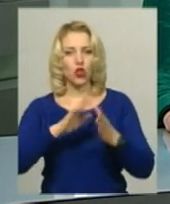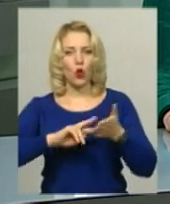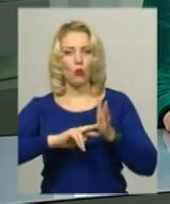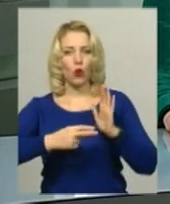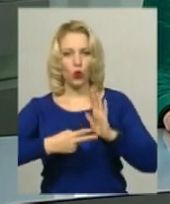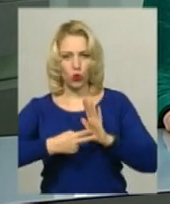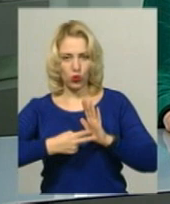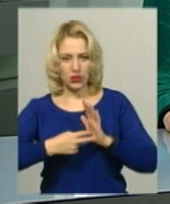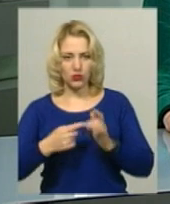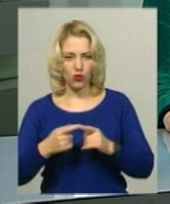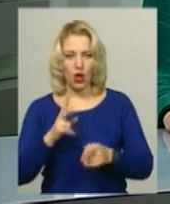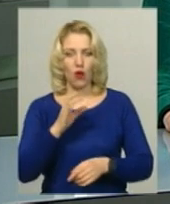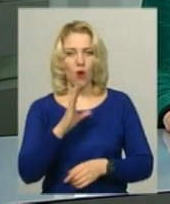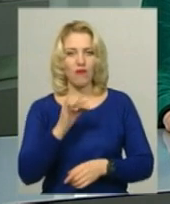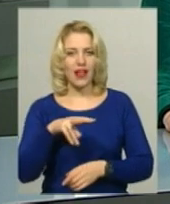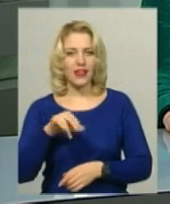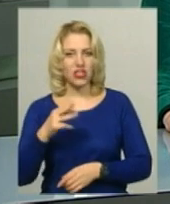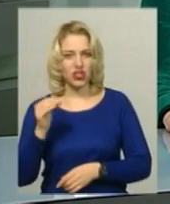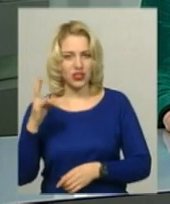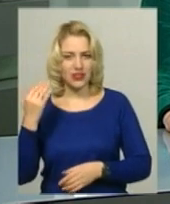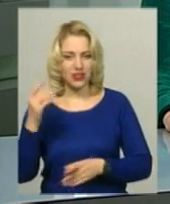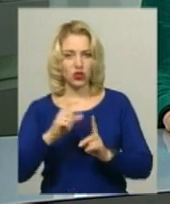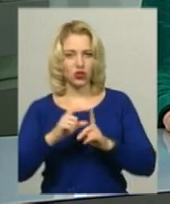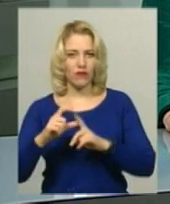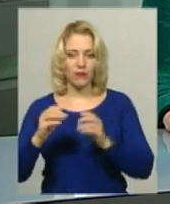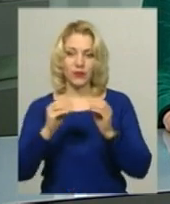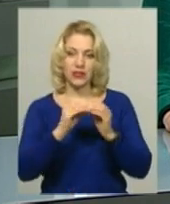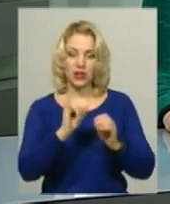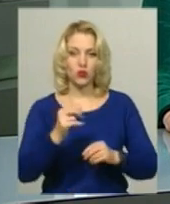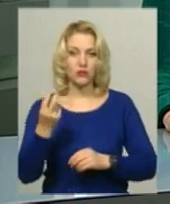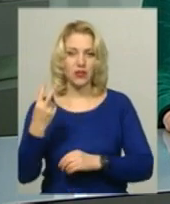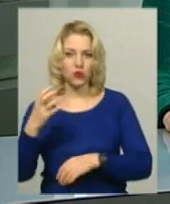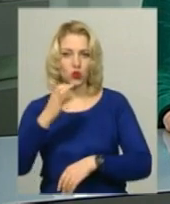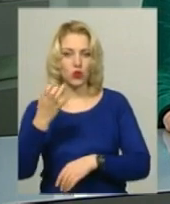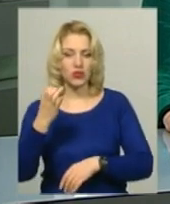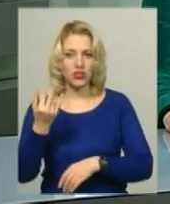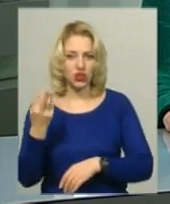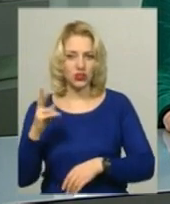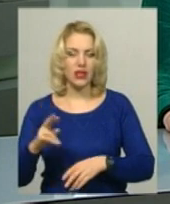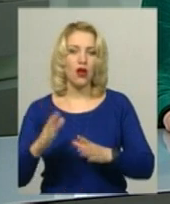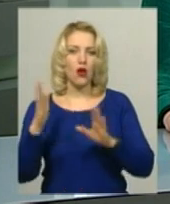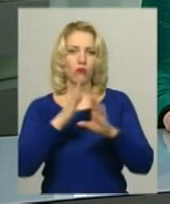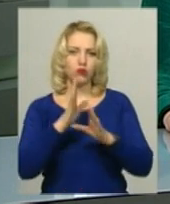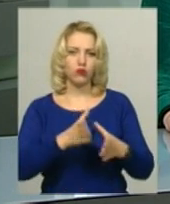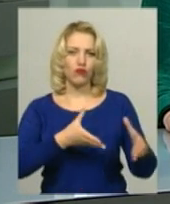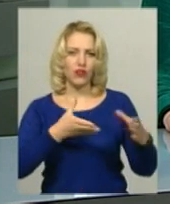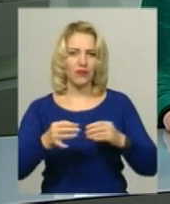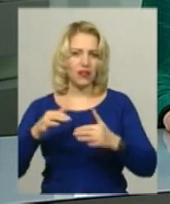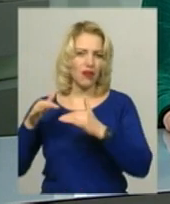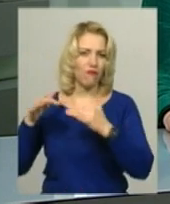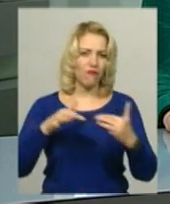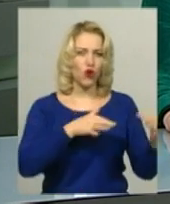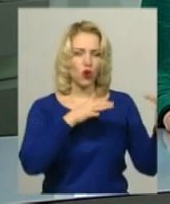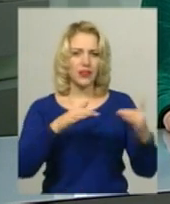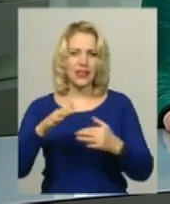гідрометеорології Люся Ковалишина. За її словами, 10 та 12 січня на погоду Хмельниччини впливатимуть фронтизи та цимноморського